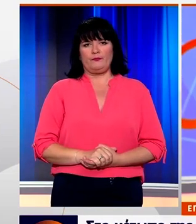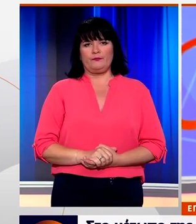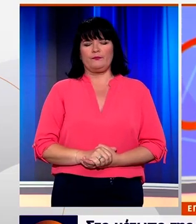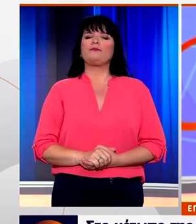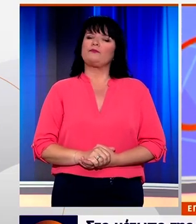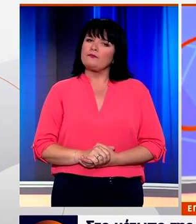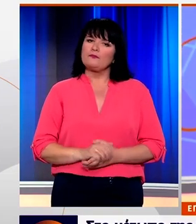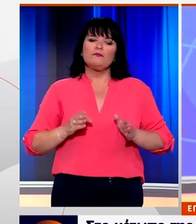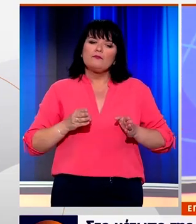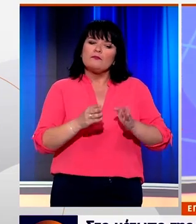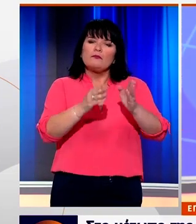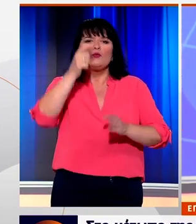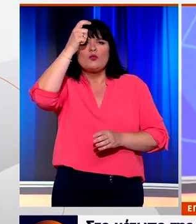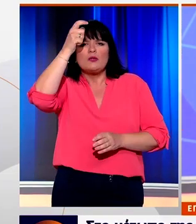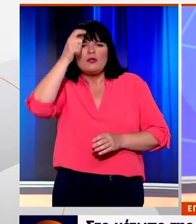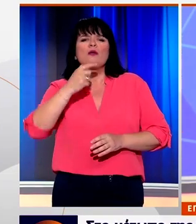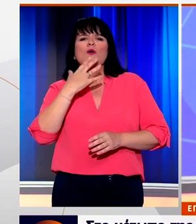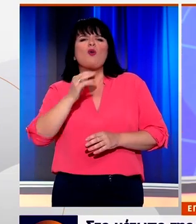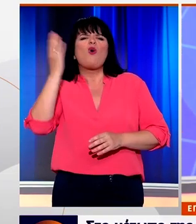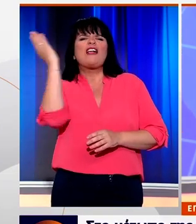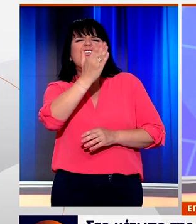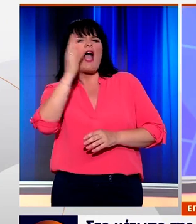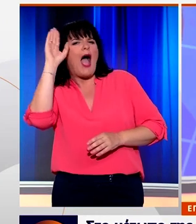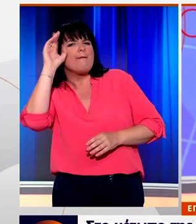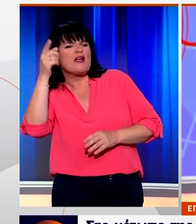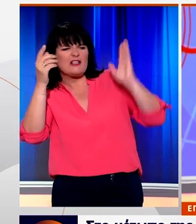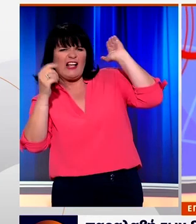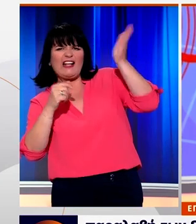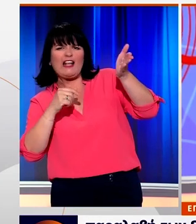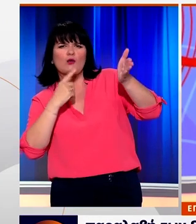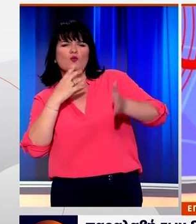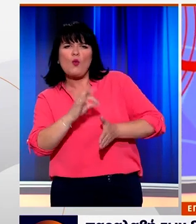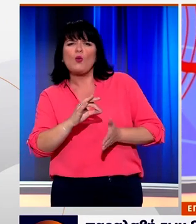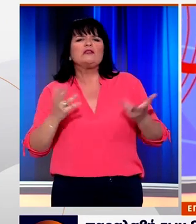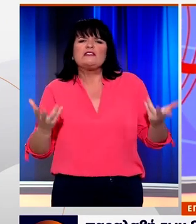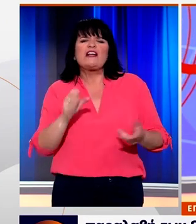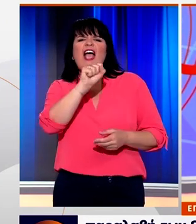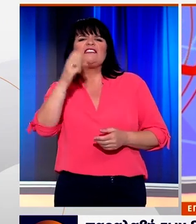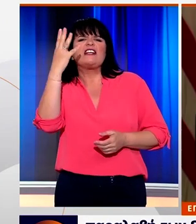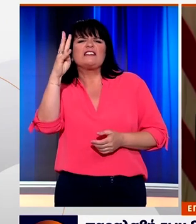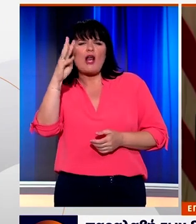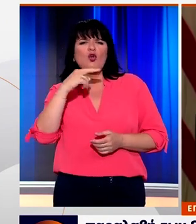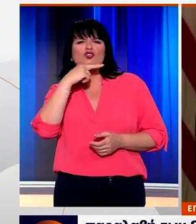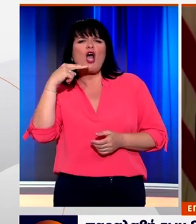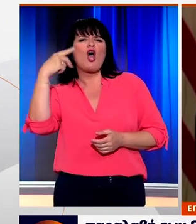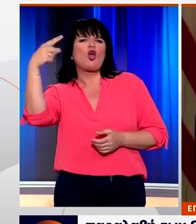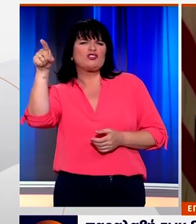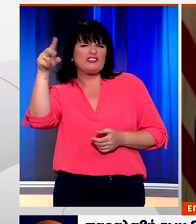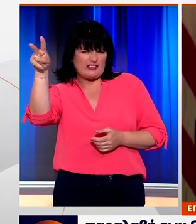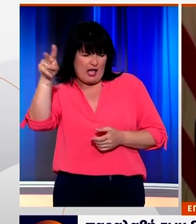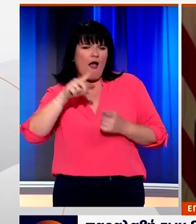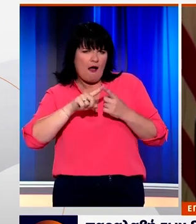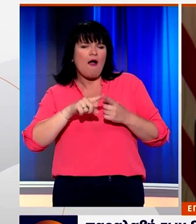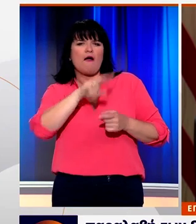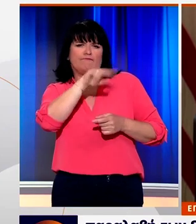Στο μέτωπο της Τουρκίας και των επικείμενων κυρώσεων από τις ΗΠΑ για την παραλαβή των S-400 από τη Ρωσία, ο Αμερικανός